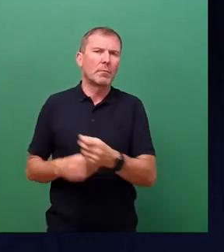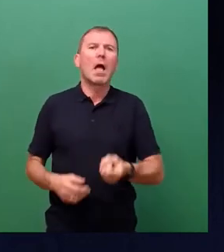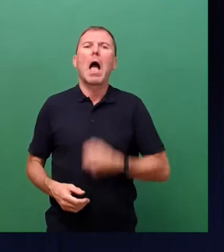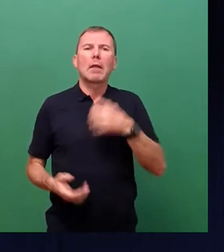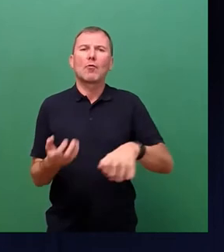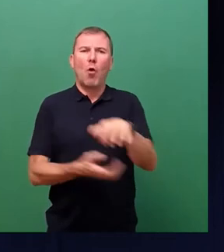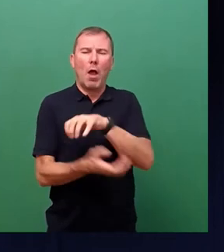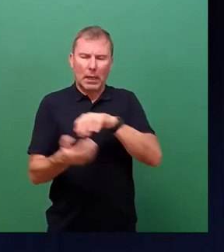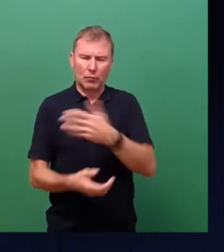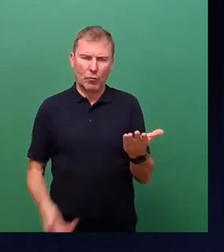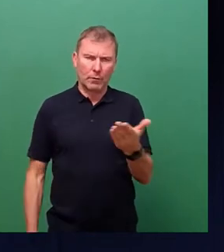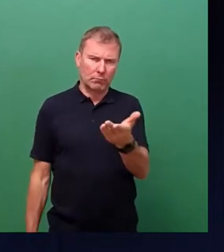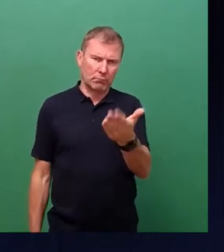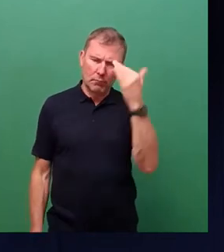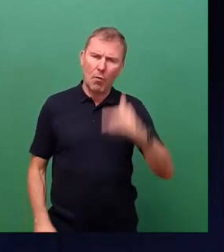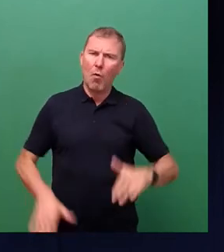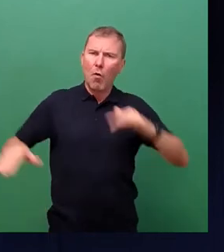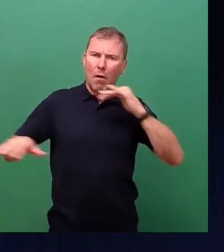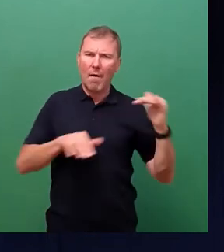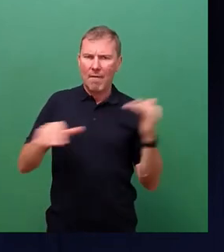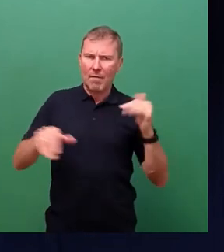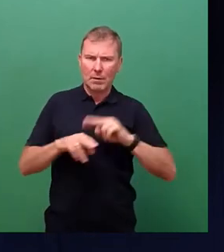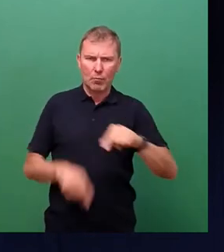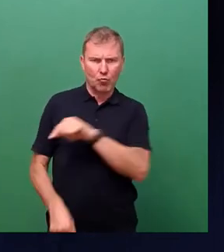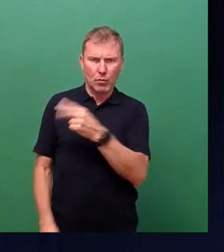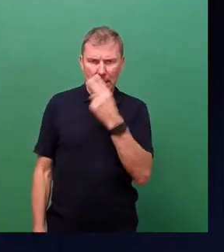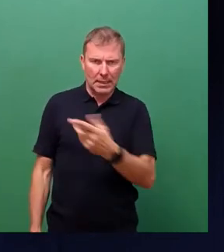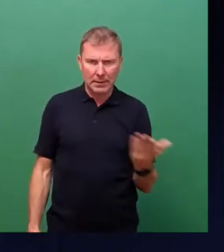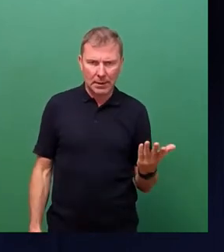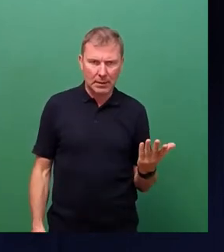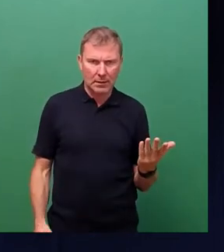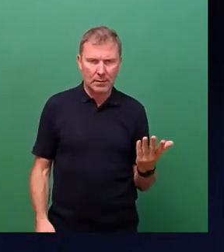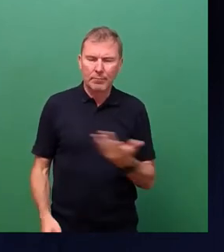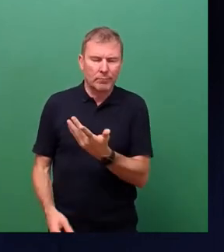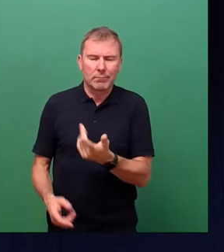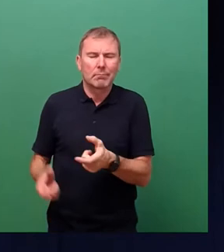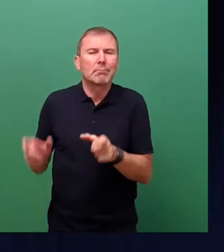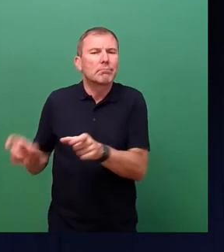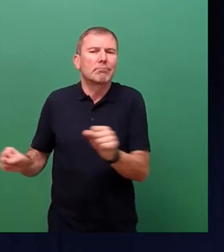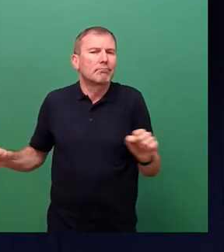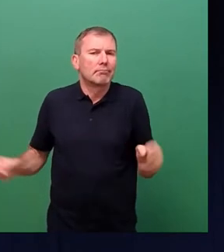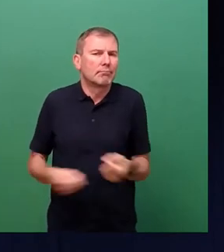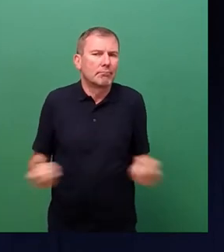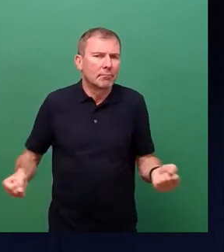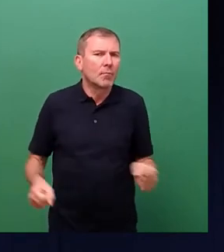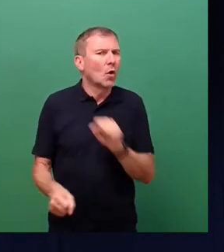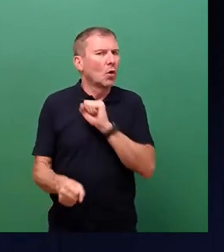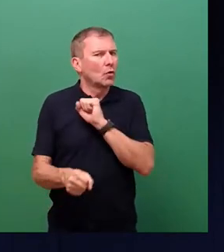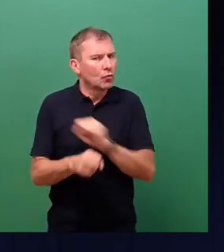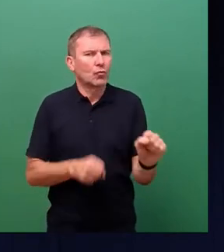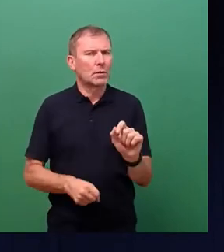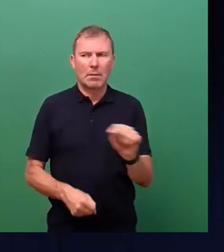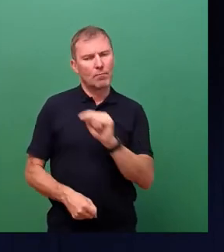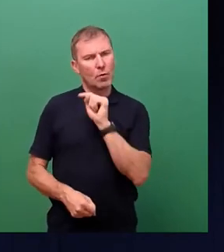die Hochwasserkatastrophe jetzt im Juli gesehen. Dagegen war kein Kraut gewachsen. Trotzdem muss man sagen, dort haben